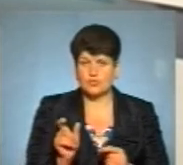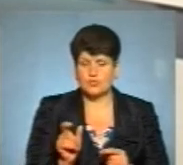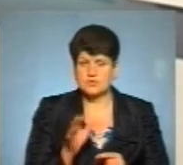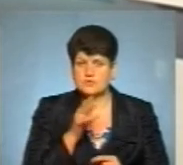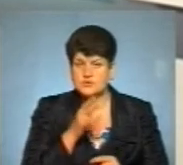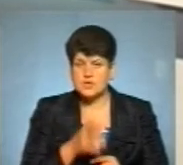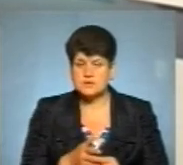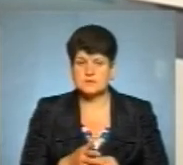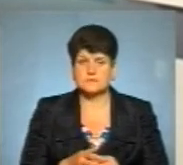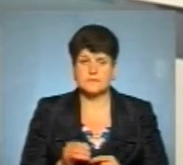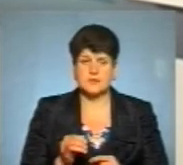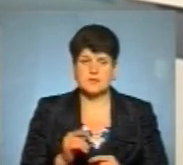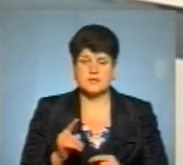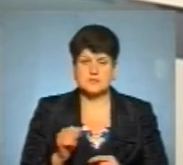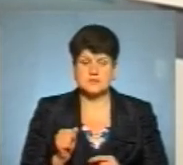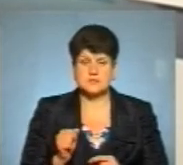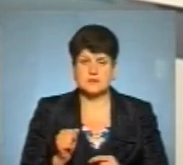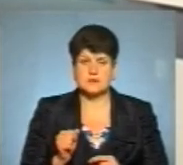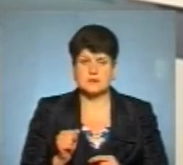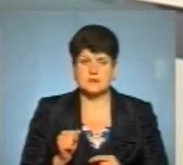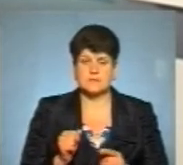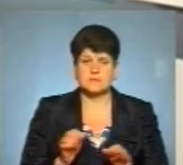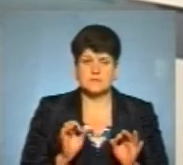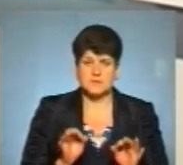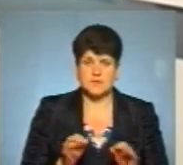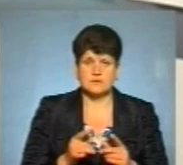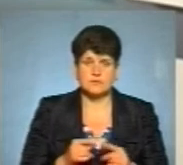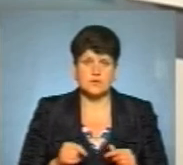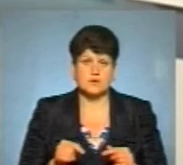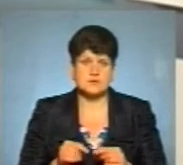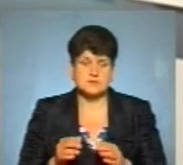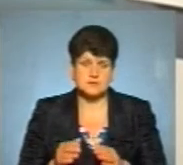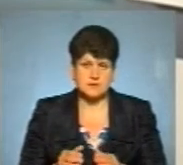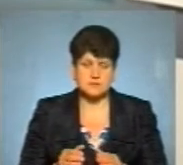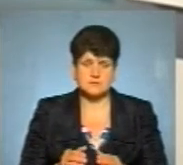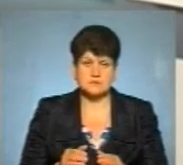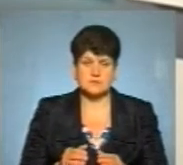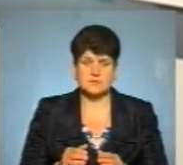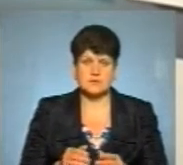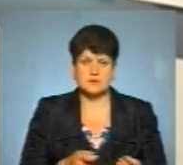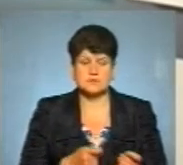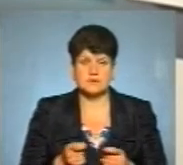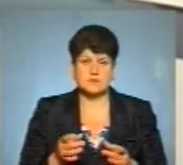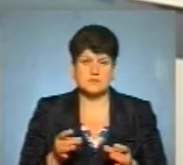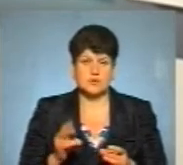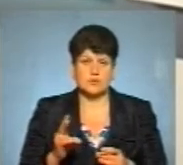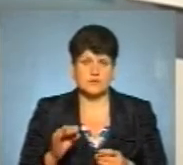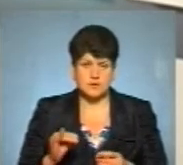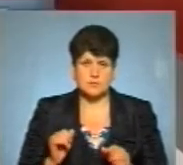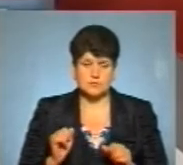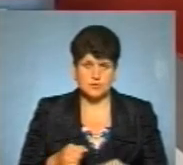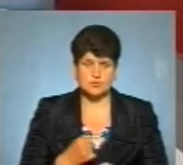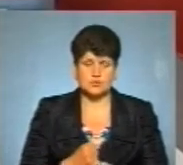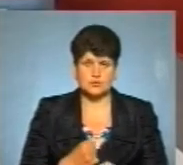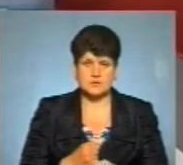часі і за достатні організації і доставки нам сирове, так ми зможемо це зробити. І